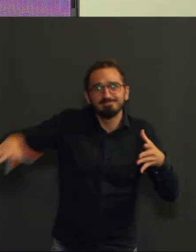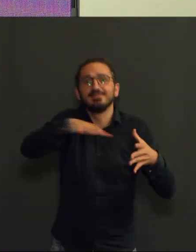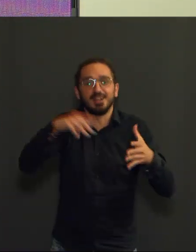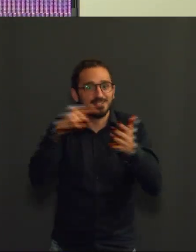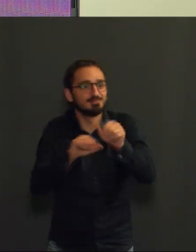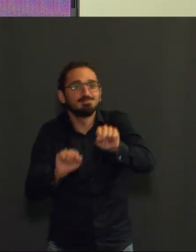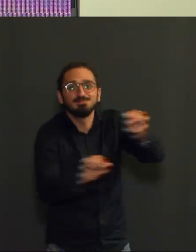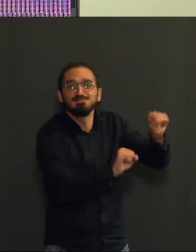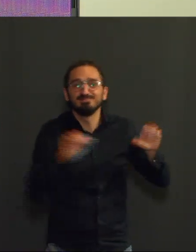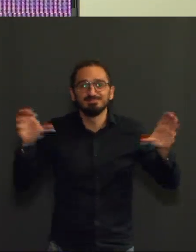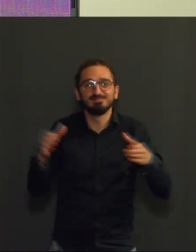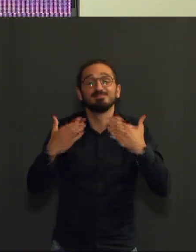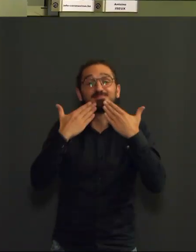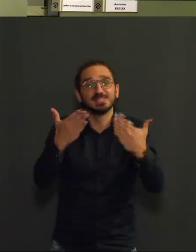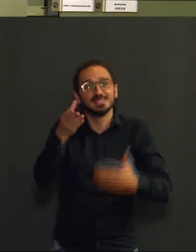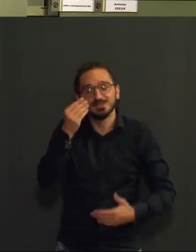pour votre attention.